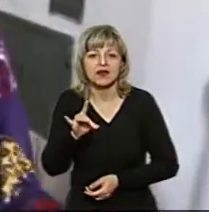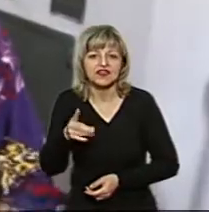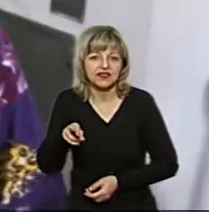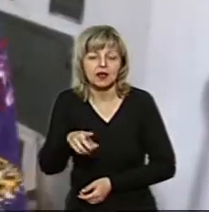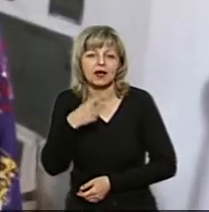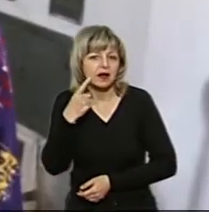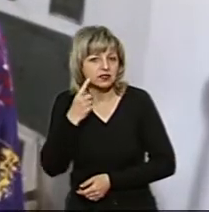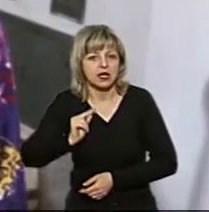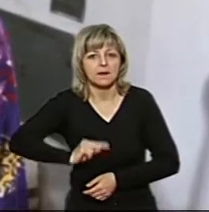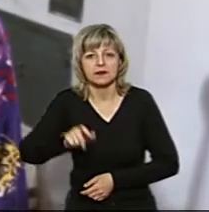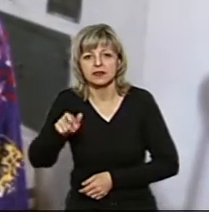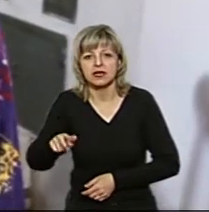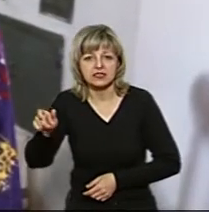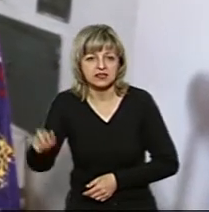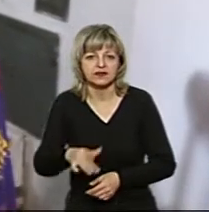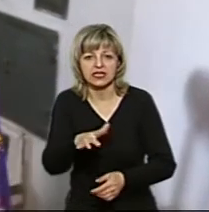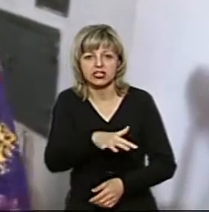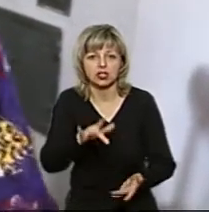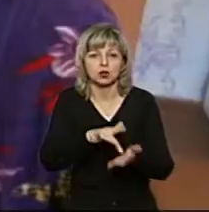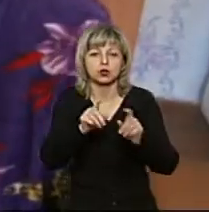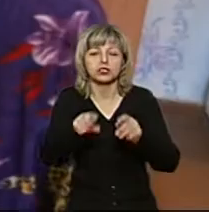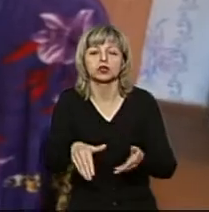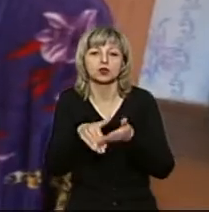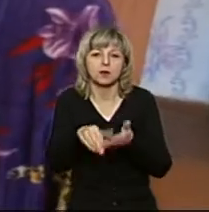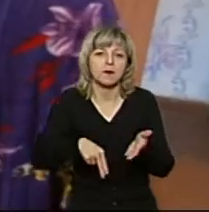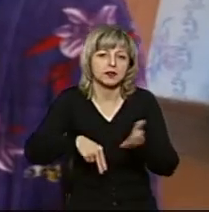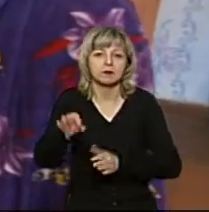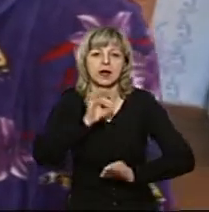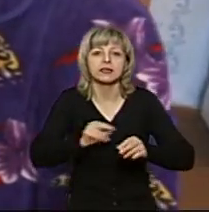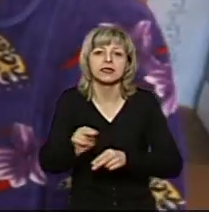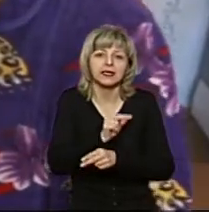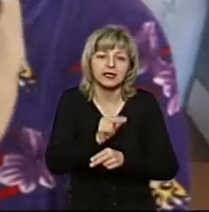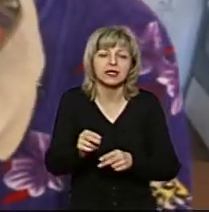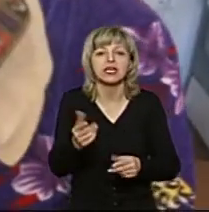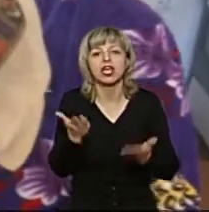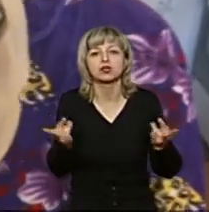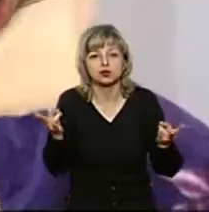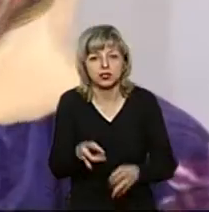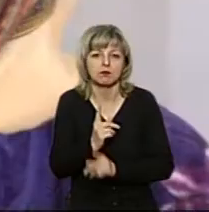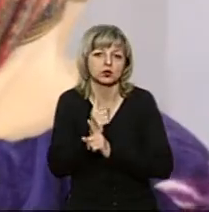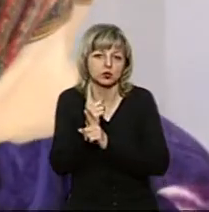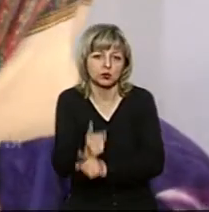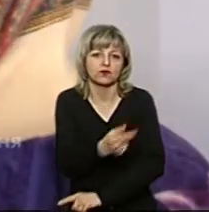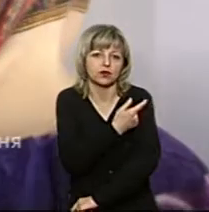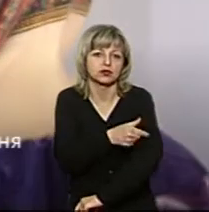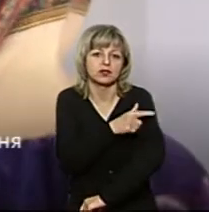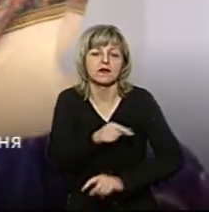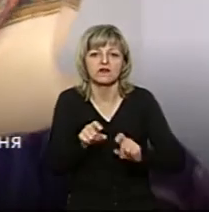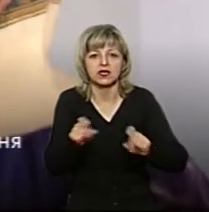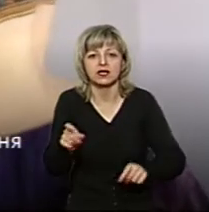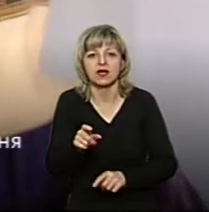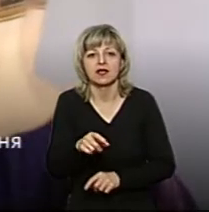каже, що робітники терцентру допомагають придбати ліки, за потреби супроводжують у лікарню. «Вона приїжджає